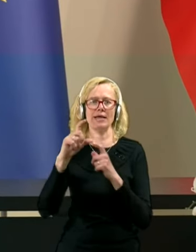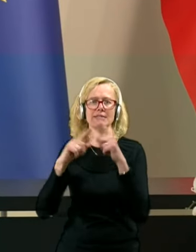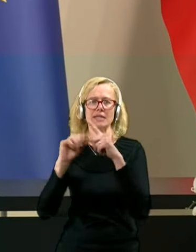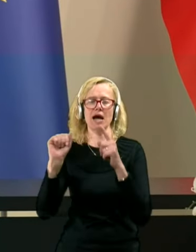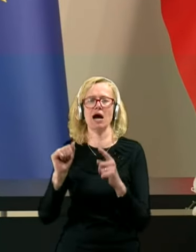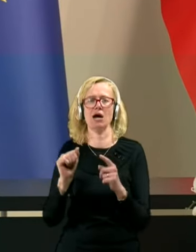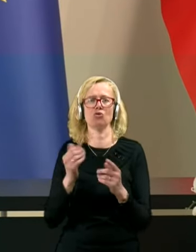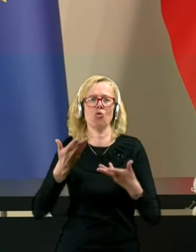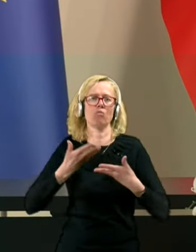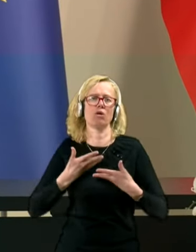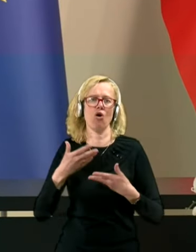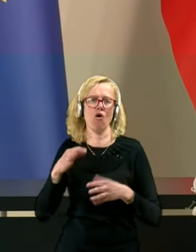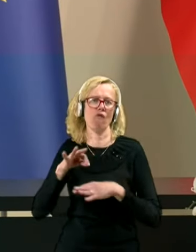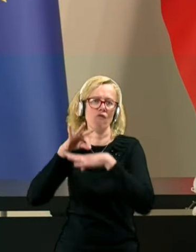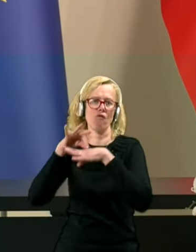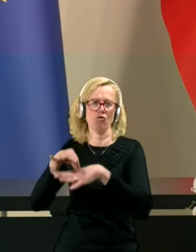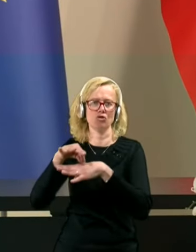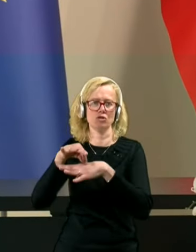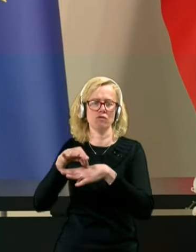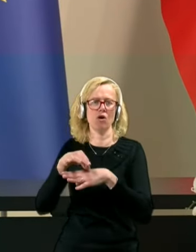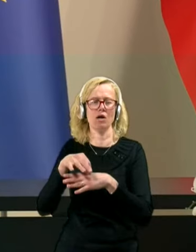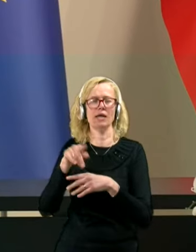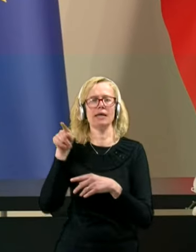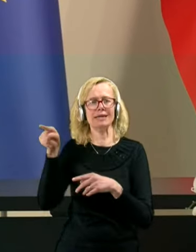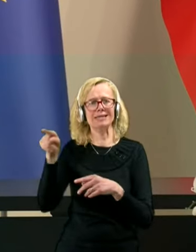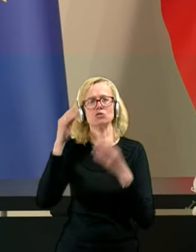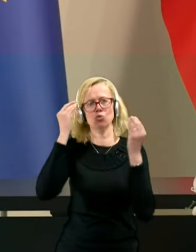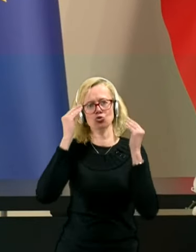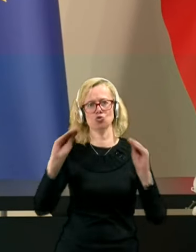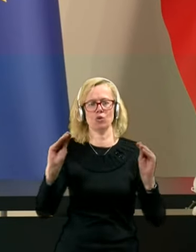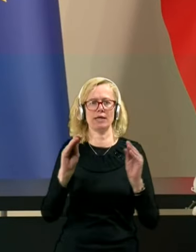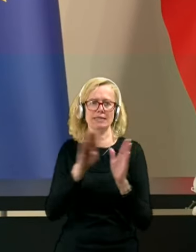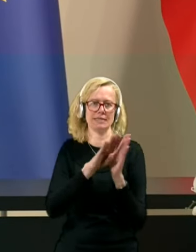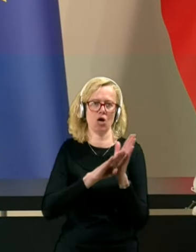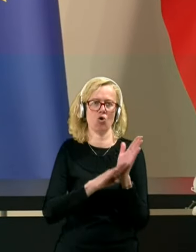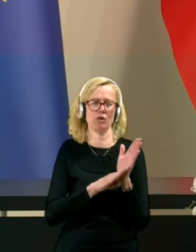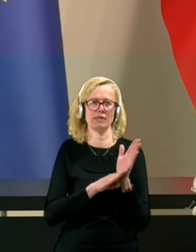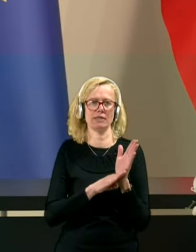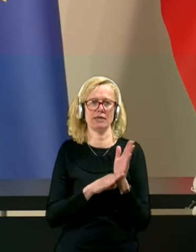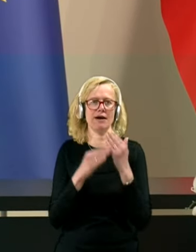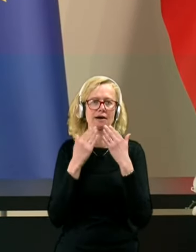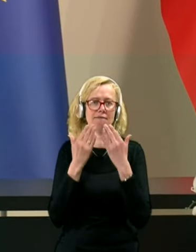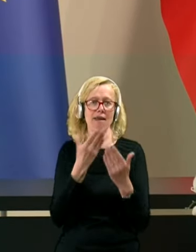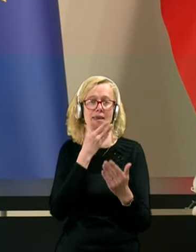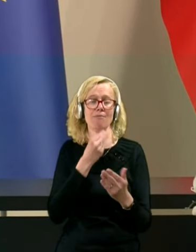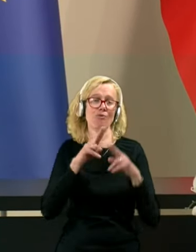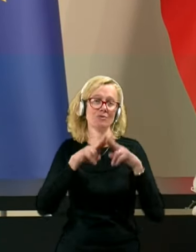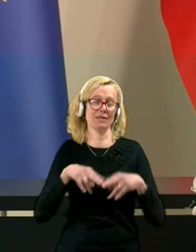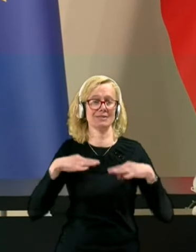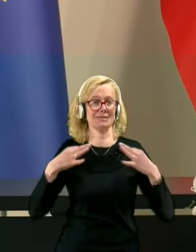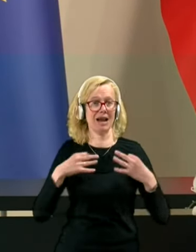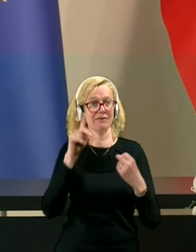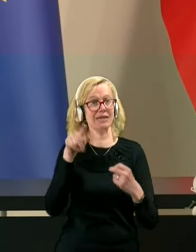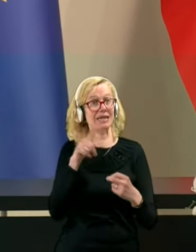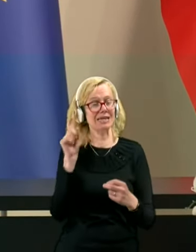spoštuje zakonitost. Hvala lepa. Ostanite zdravi in kritični.